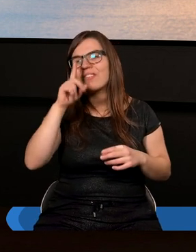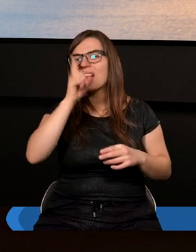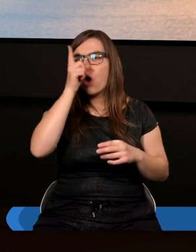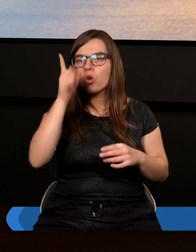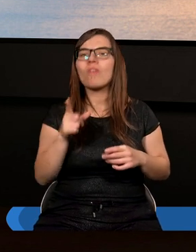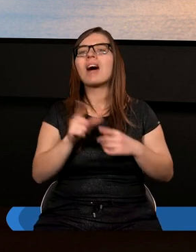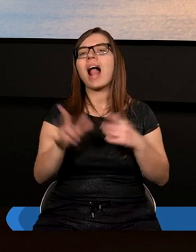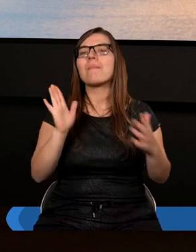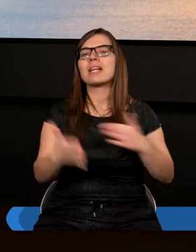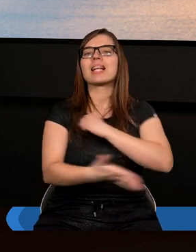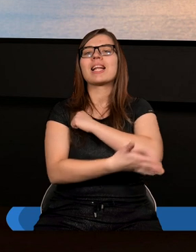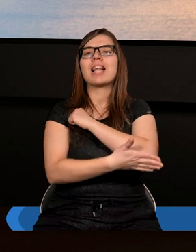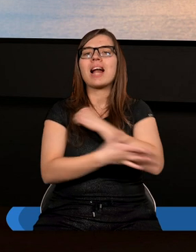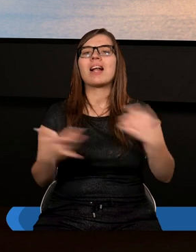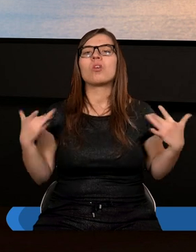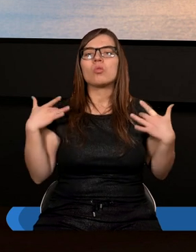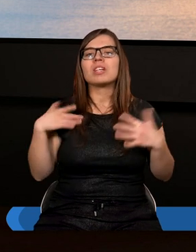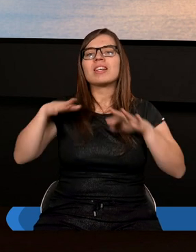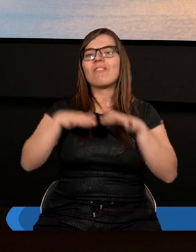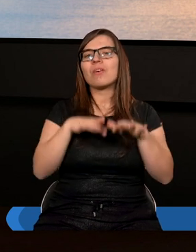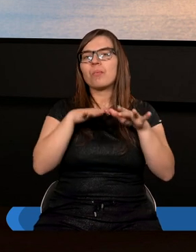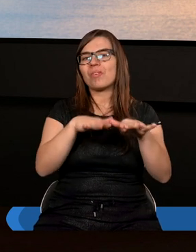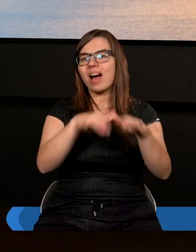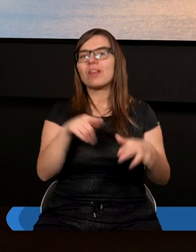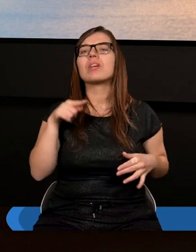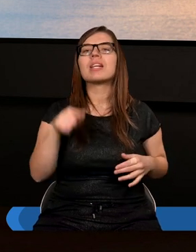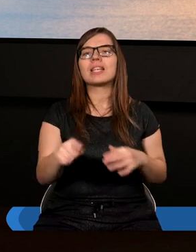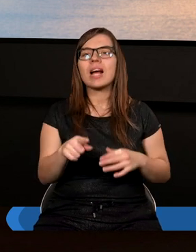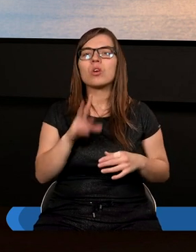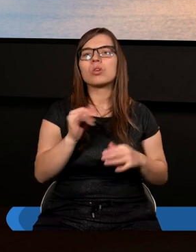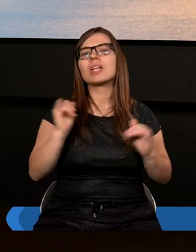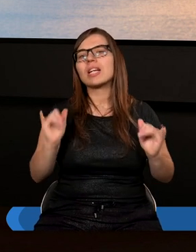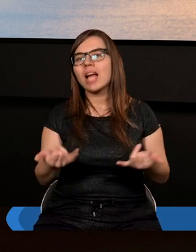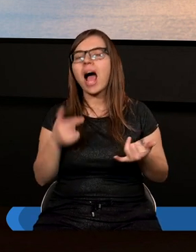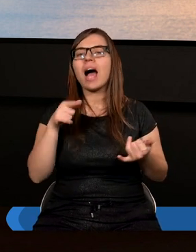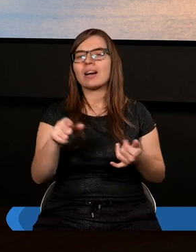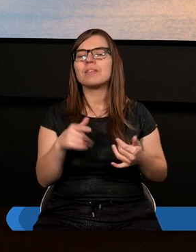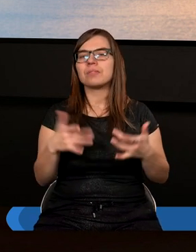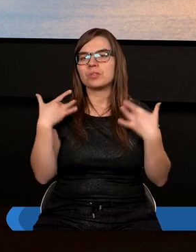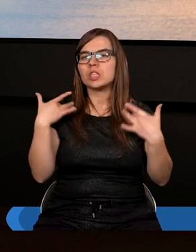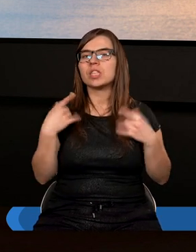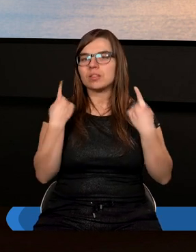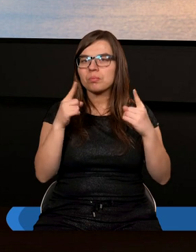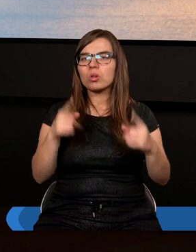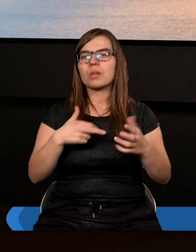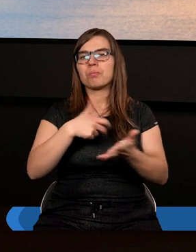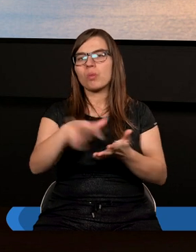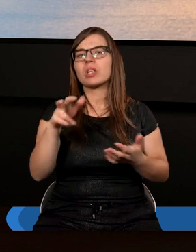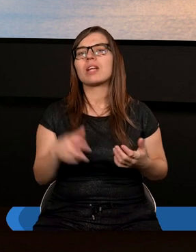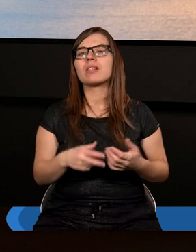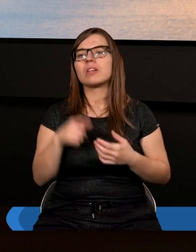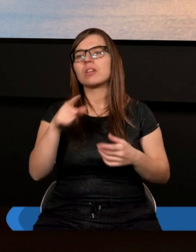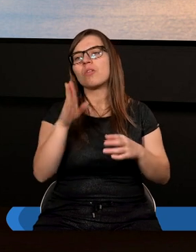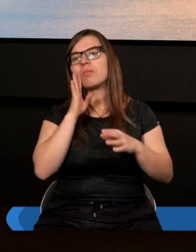pewną zasadą życia wypływającą z tego, jak traktujemy Boga. Czy podobnie,